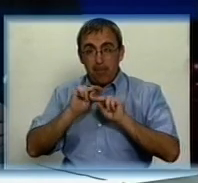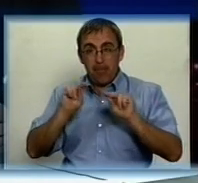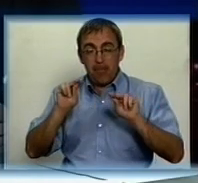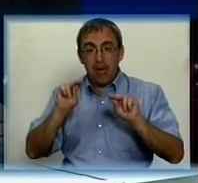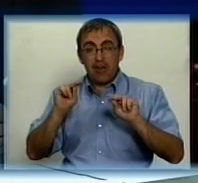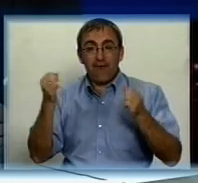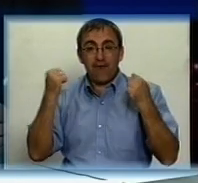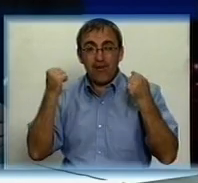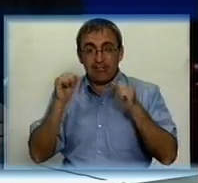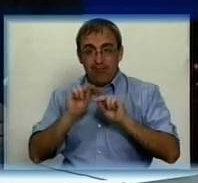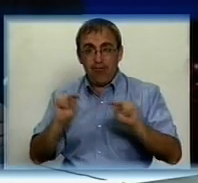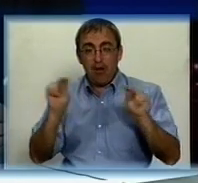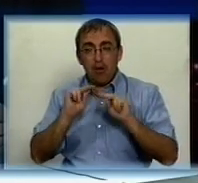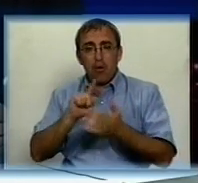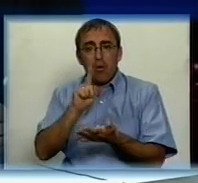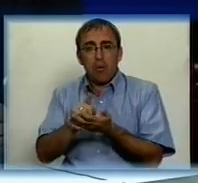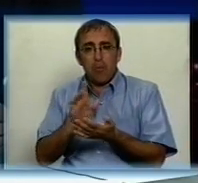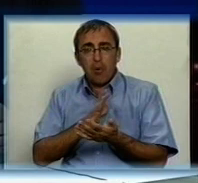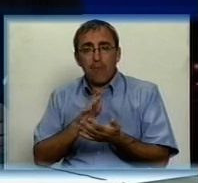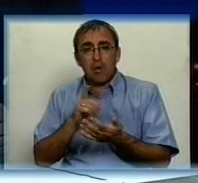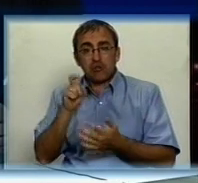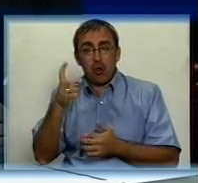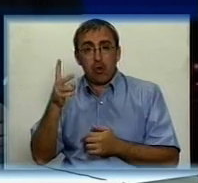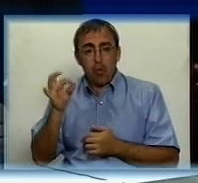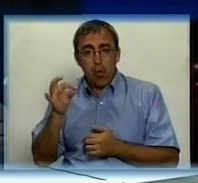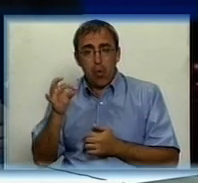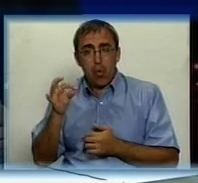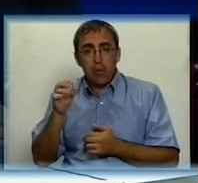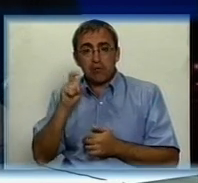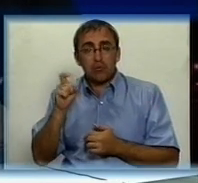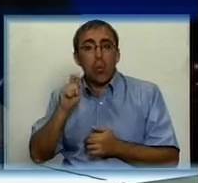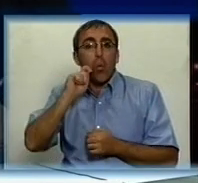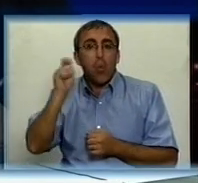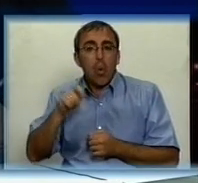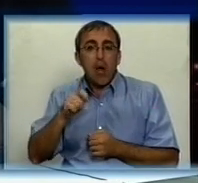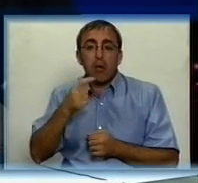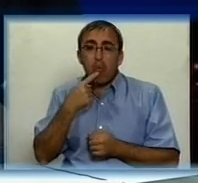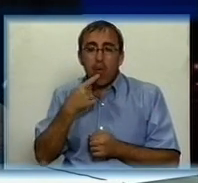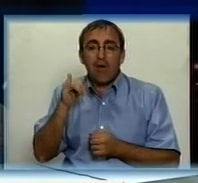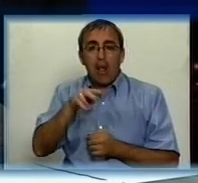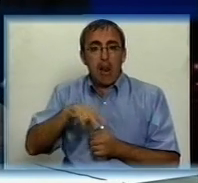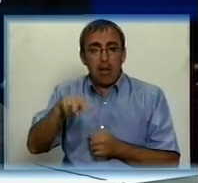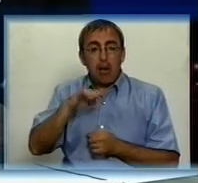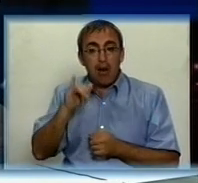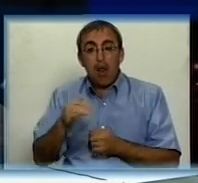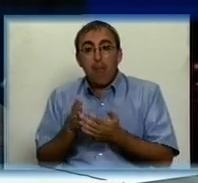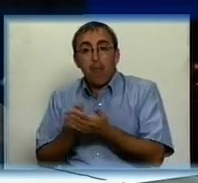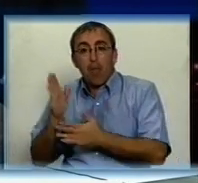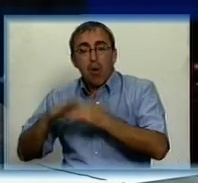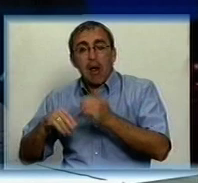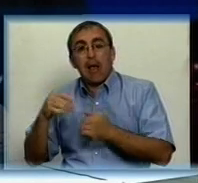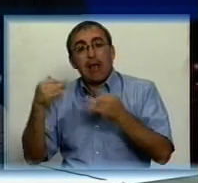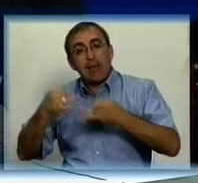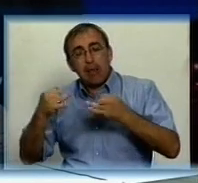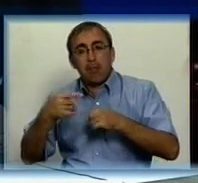Наприклад, обов'язково потрібне зовнішнє незалежне оцінювання з української мови-літератури. І профіль повинна бути хімія чи